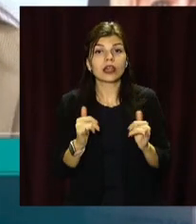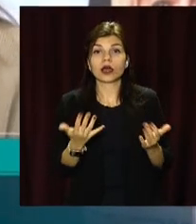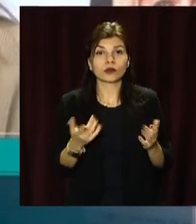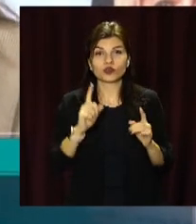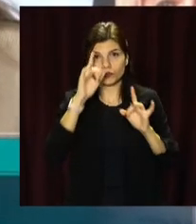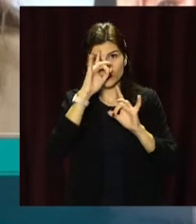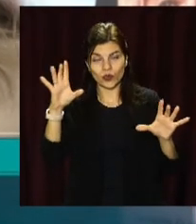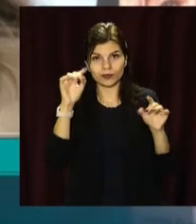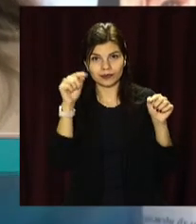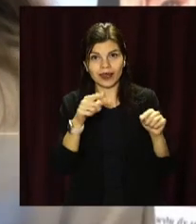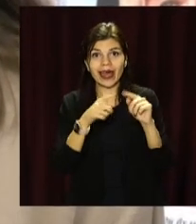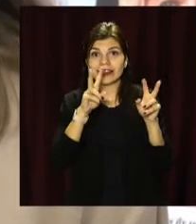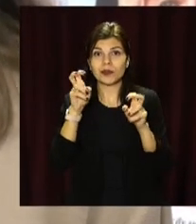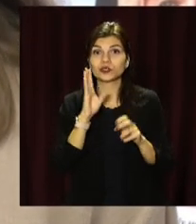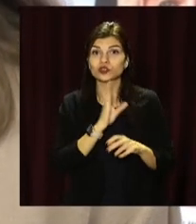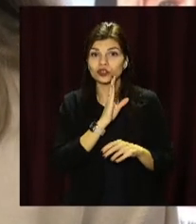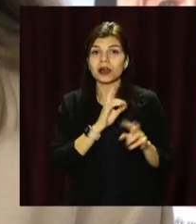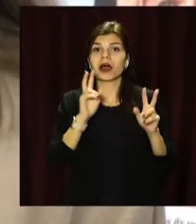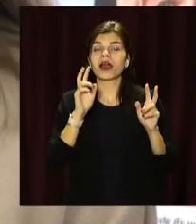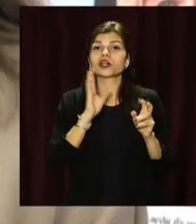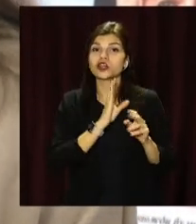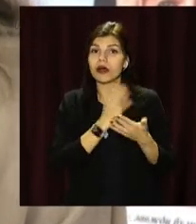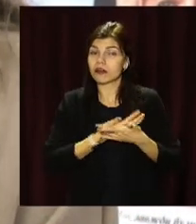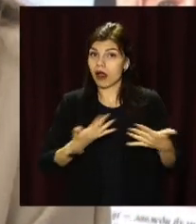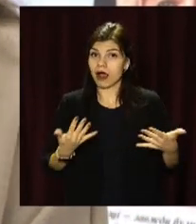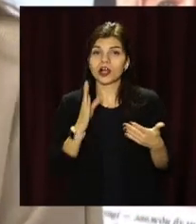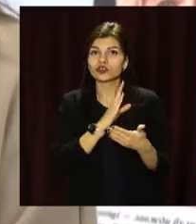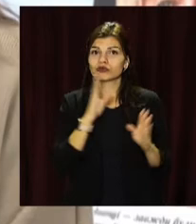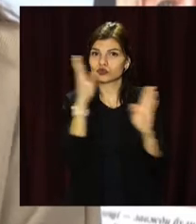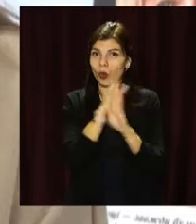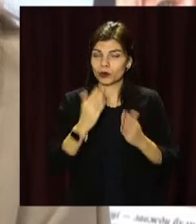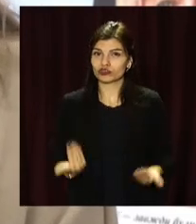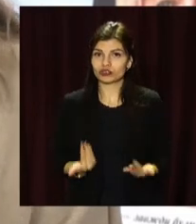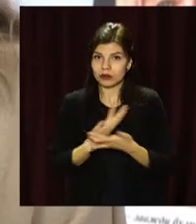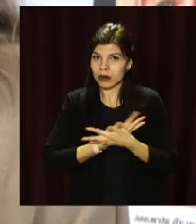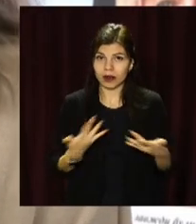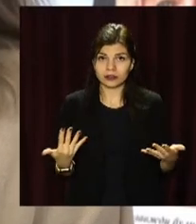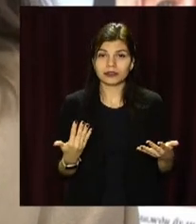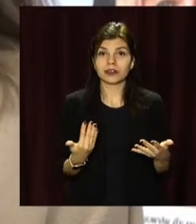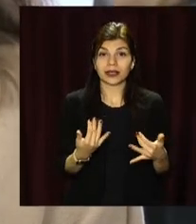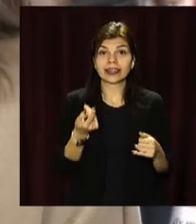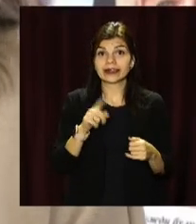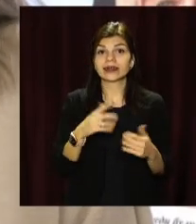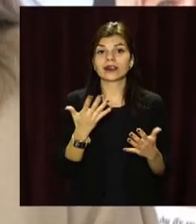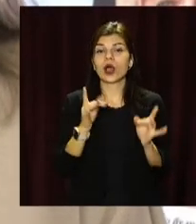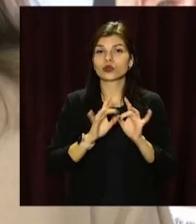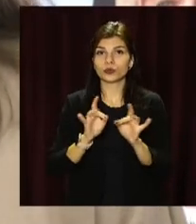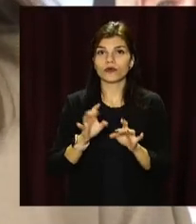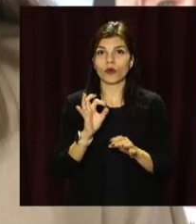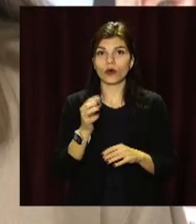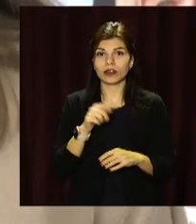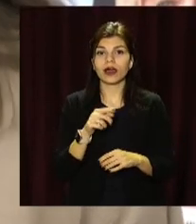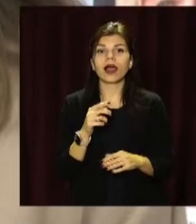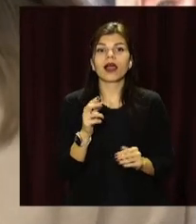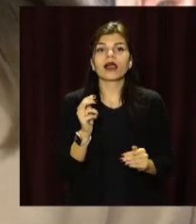популяризувати тему жінок, тему різних жінок з різною долею, і ті, які розповідають про те,